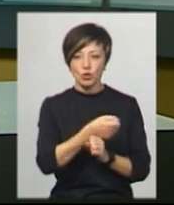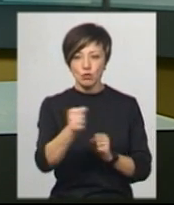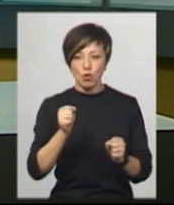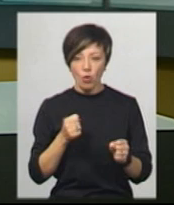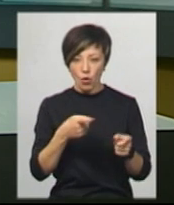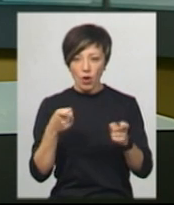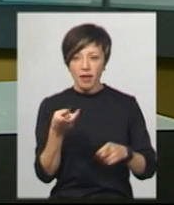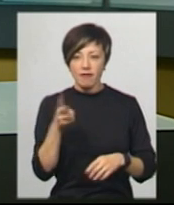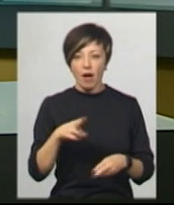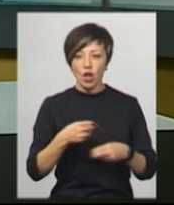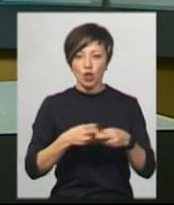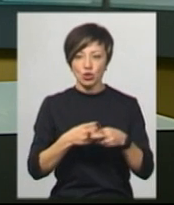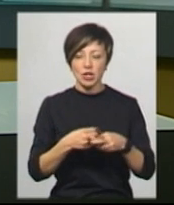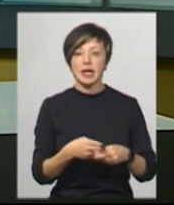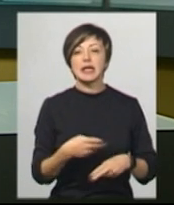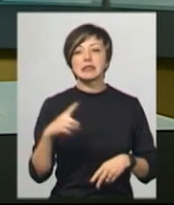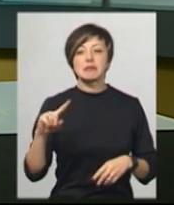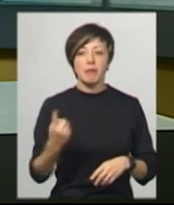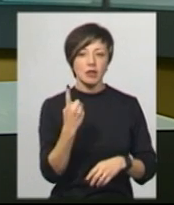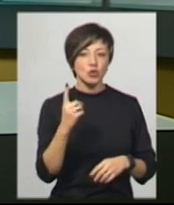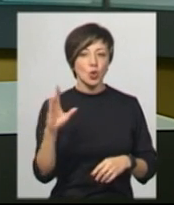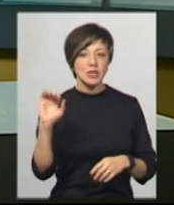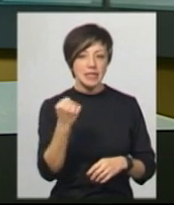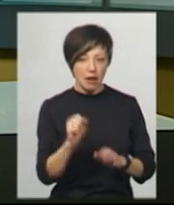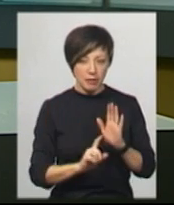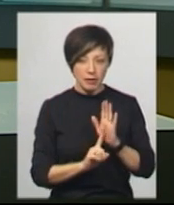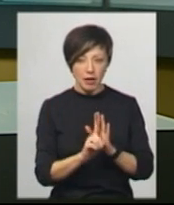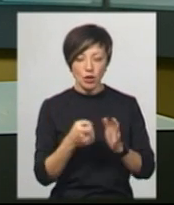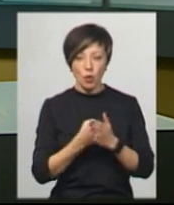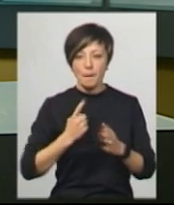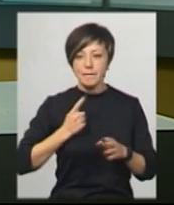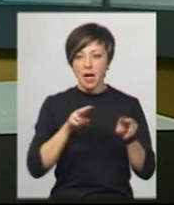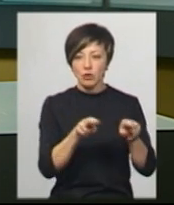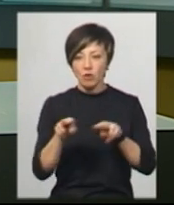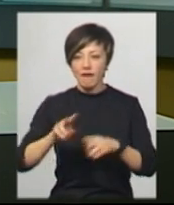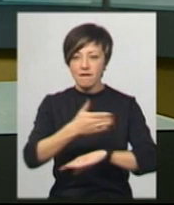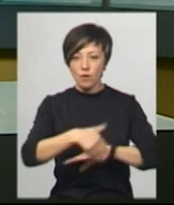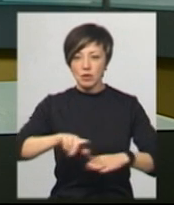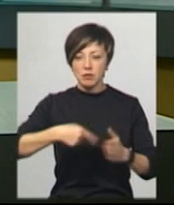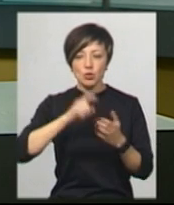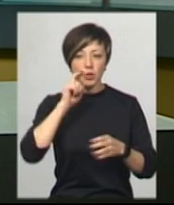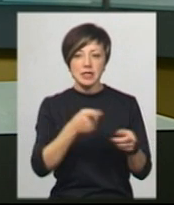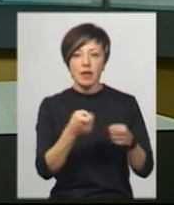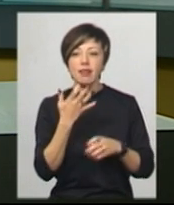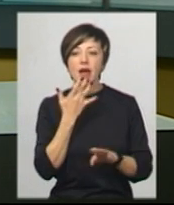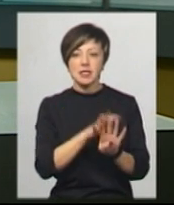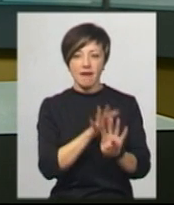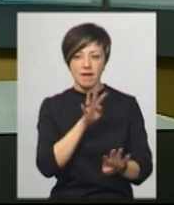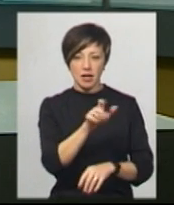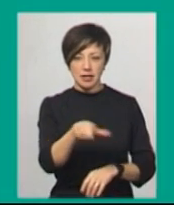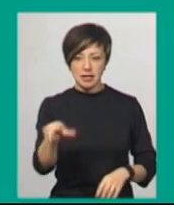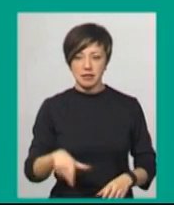зброю та два ножі. Нагадаю, з 1 серпня цього року до патрулювань вулиць міст України залучили нацгвардійців.